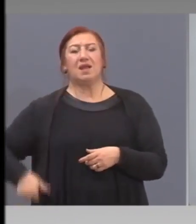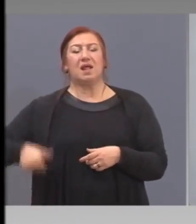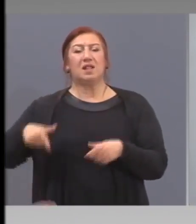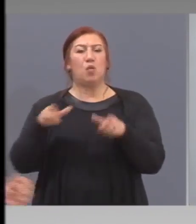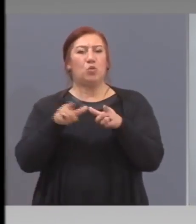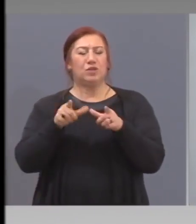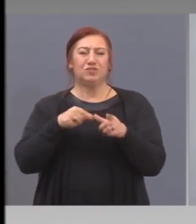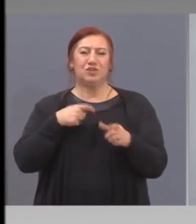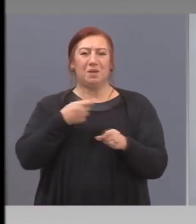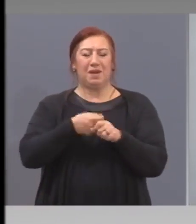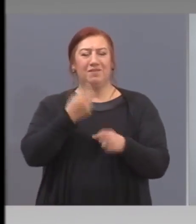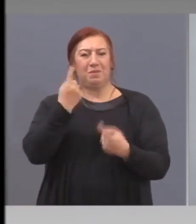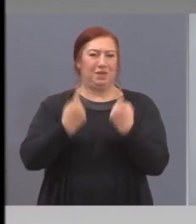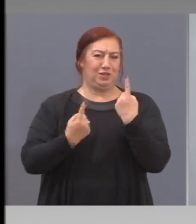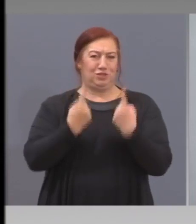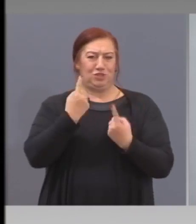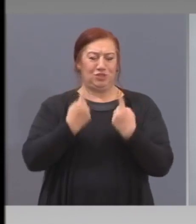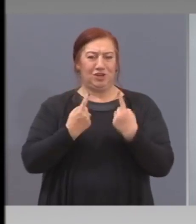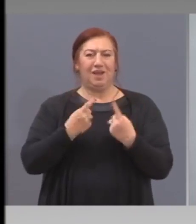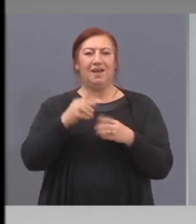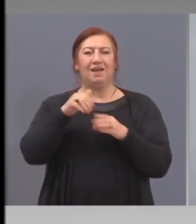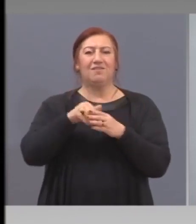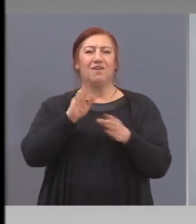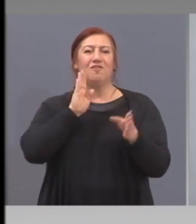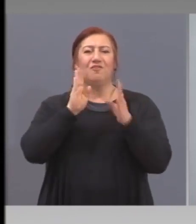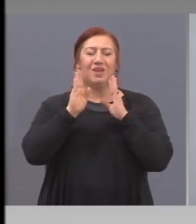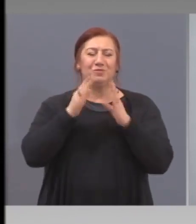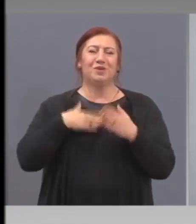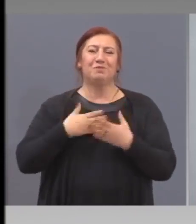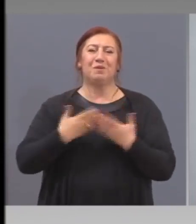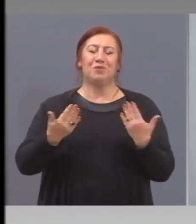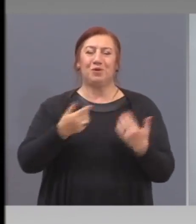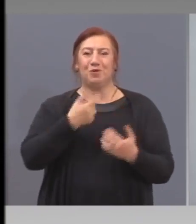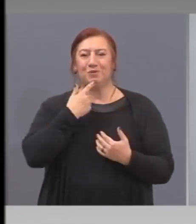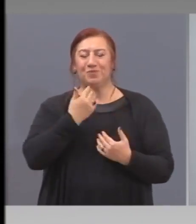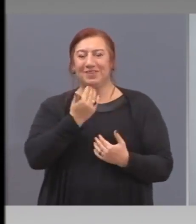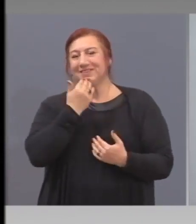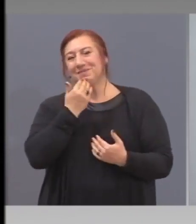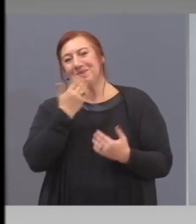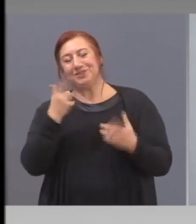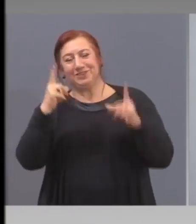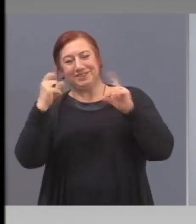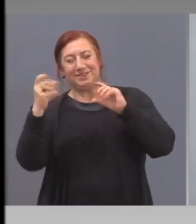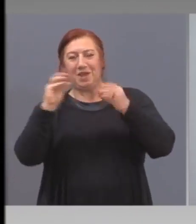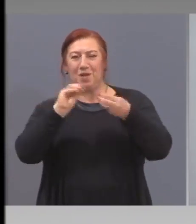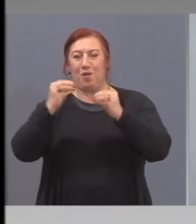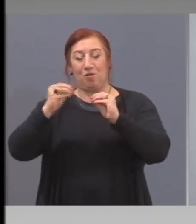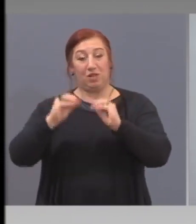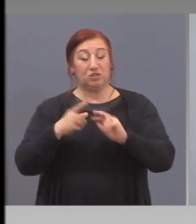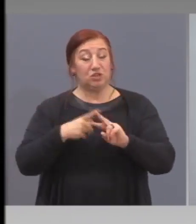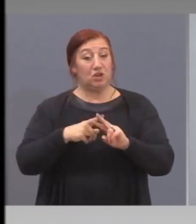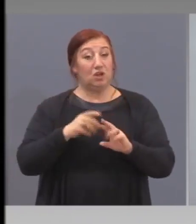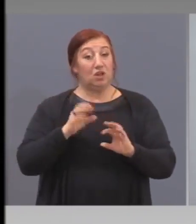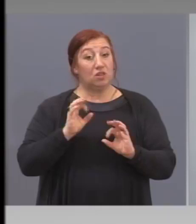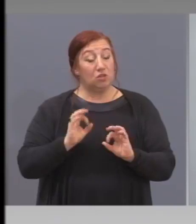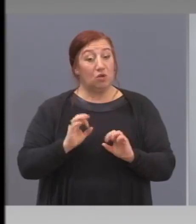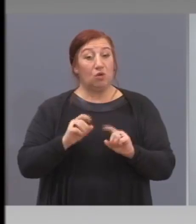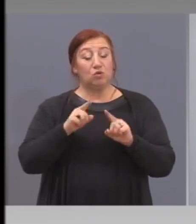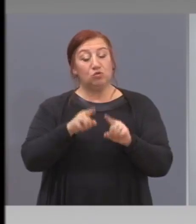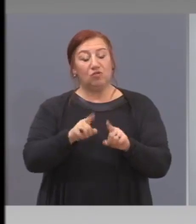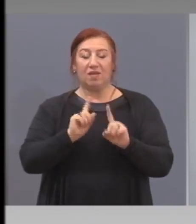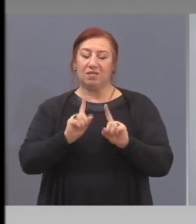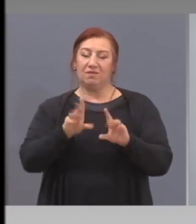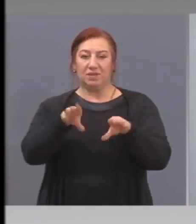във Фейсбук, толкова забавни неща има. Но когато говориме сериозно, трябва да предприемем мерките